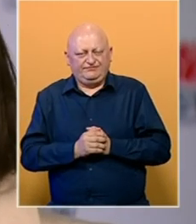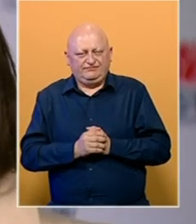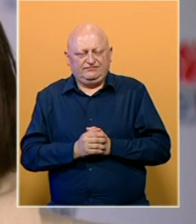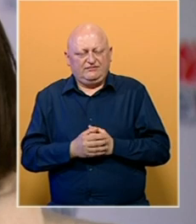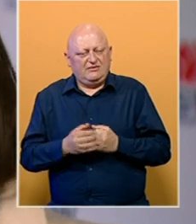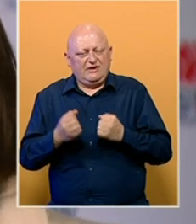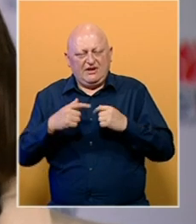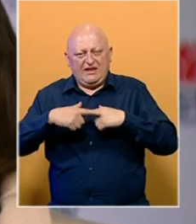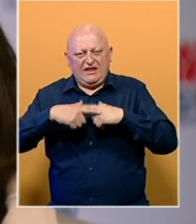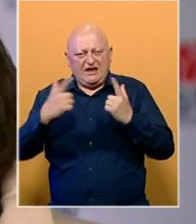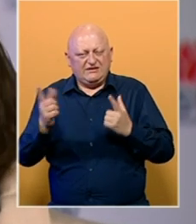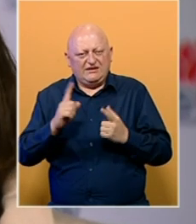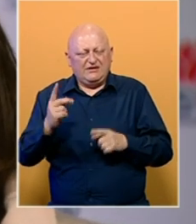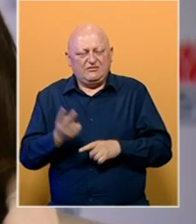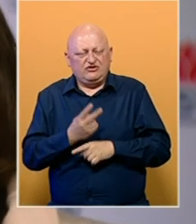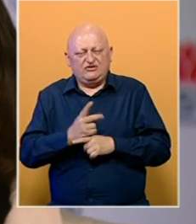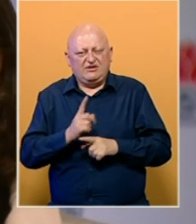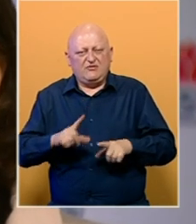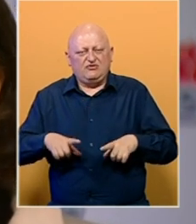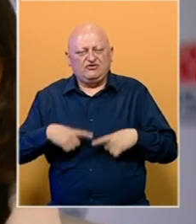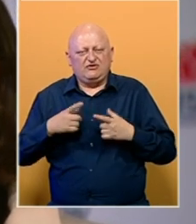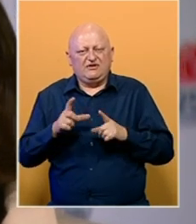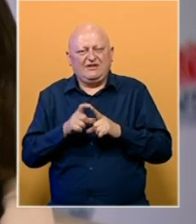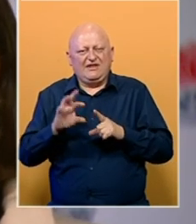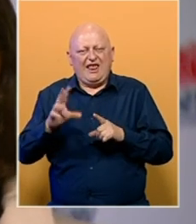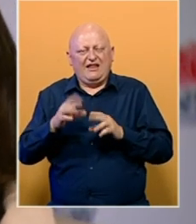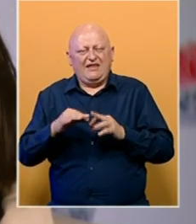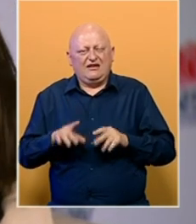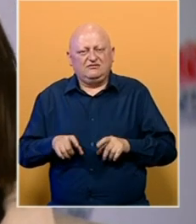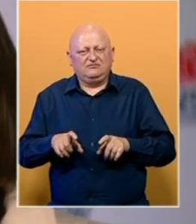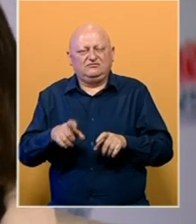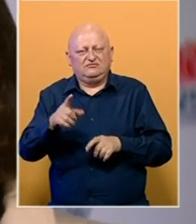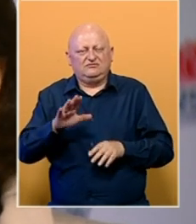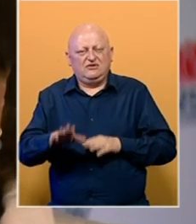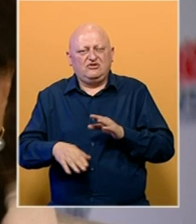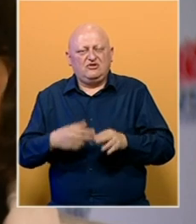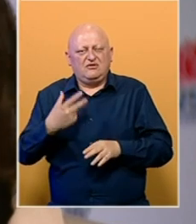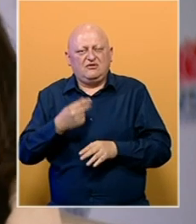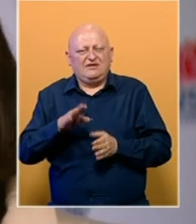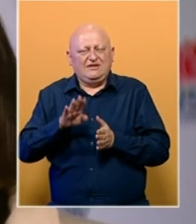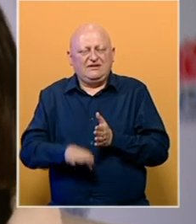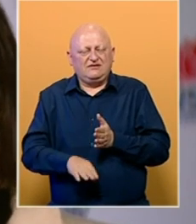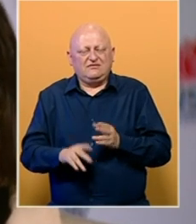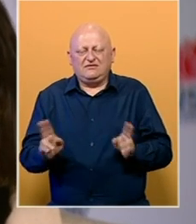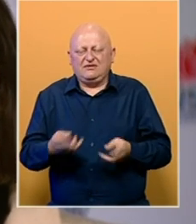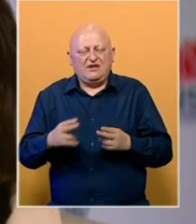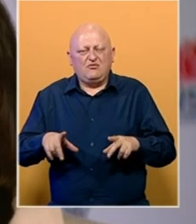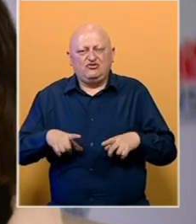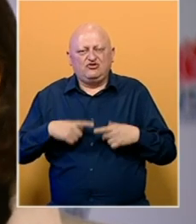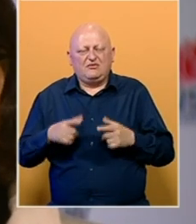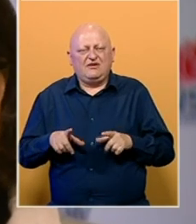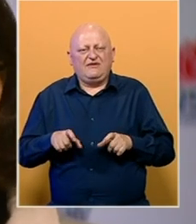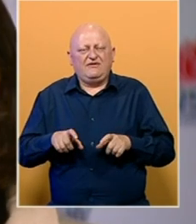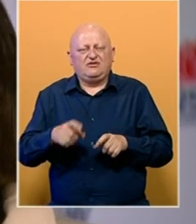Veoma je jasno da ni jedna država ne može živjeti s Delta variantom kad su stope vakcinacija tako niske. Ne možemo živjeti s